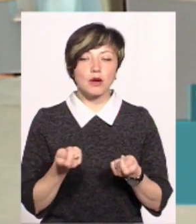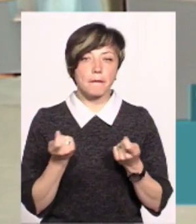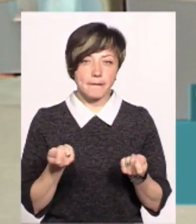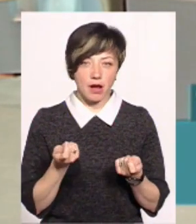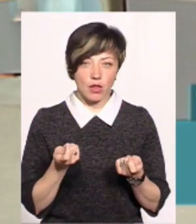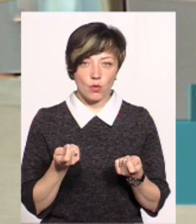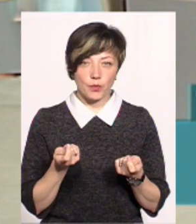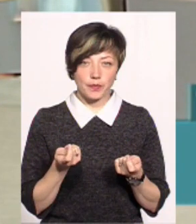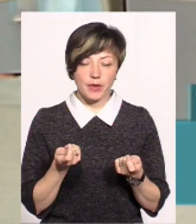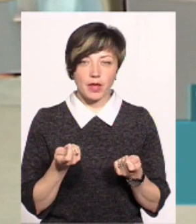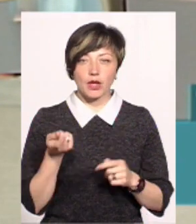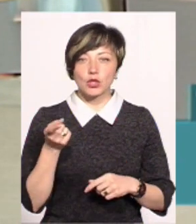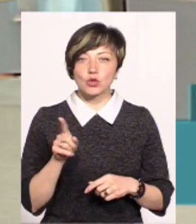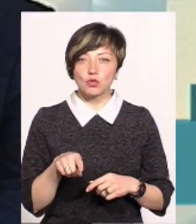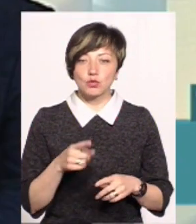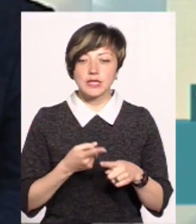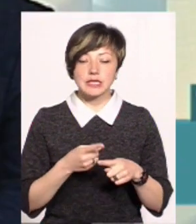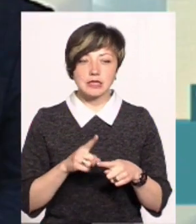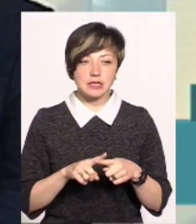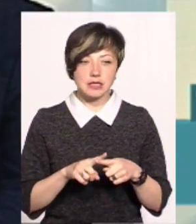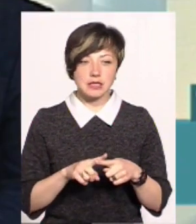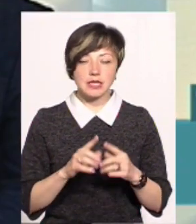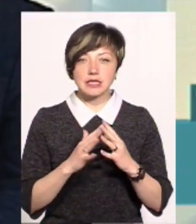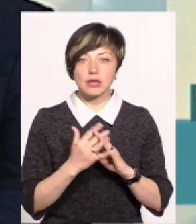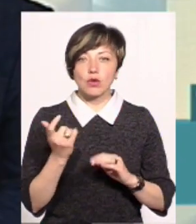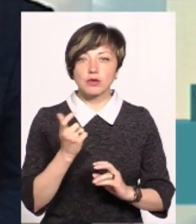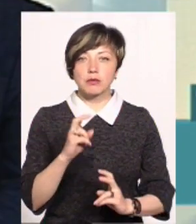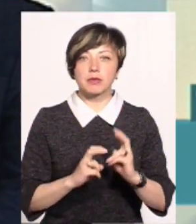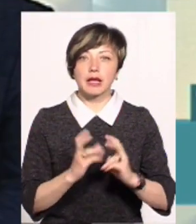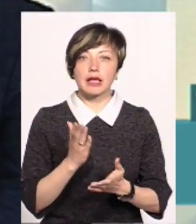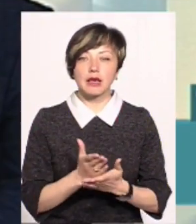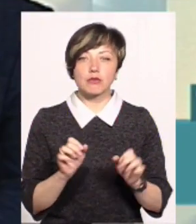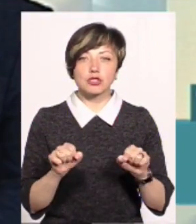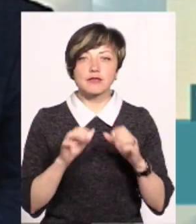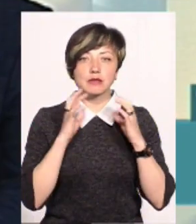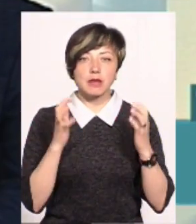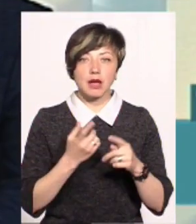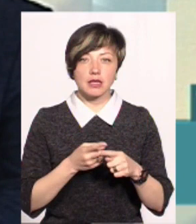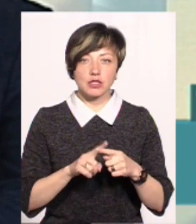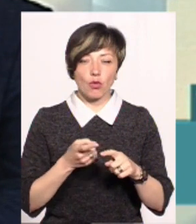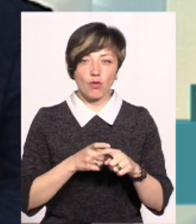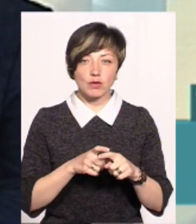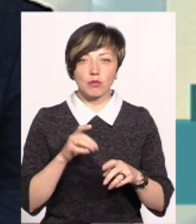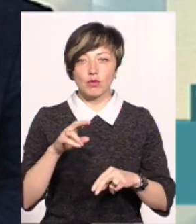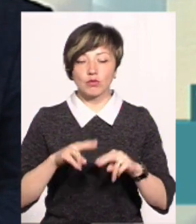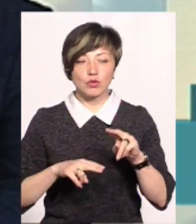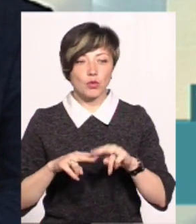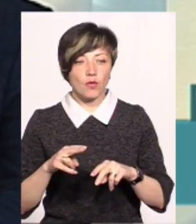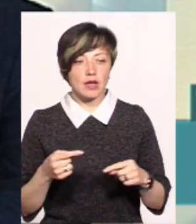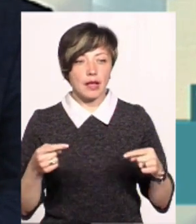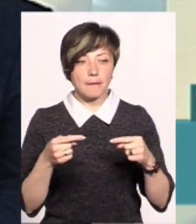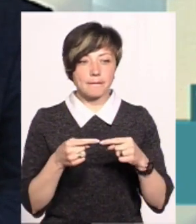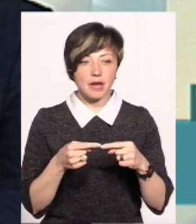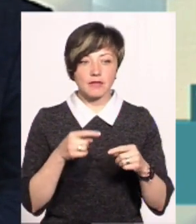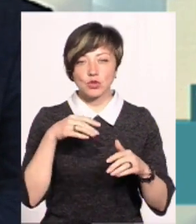мало. Тому це, а в сільгоспідприємствах є можливість зберігати ці овочі, в них побудовані певні